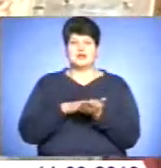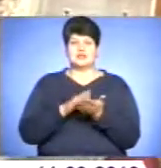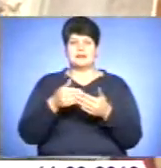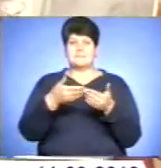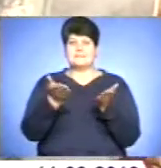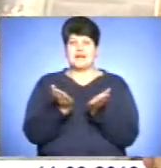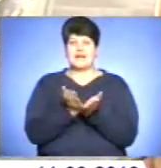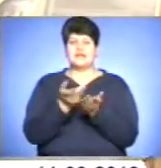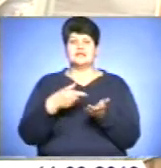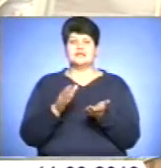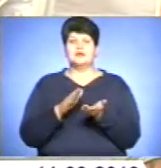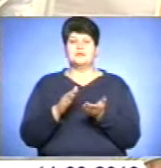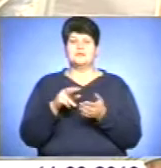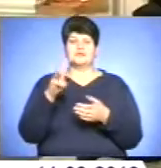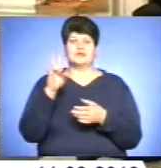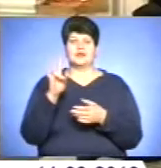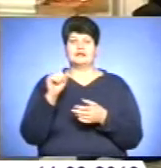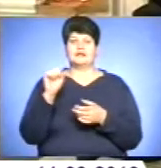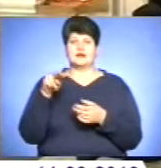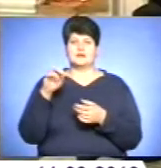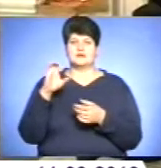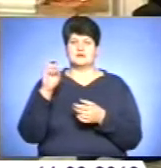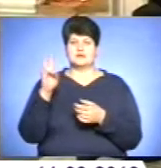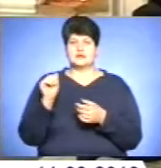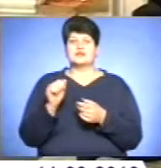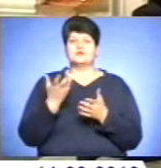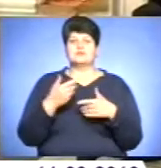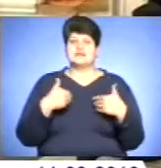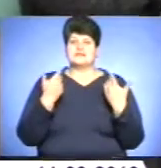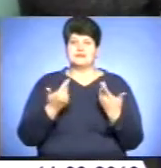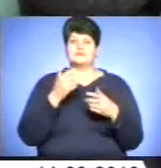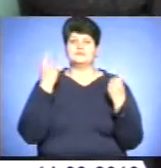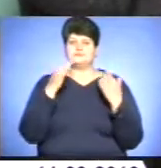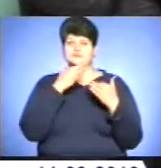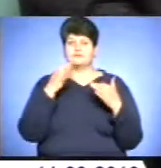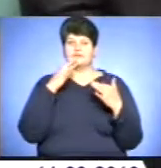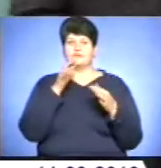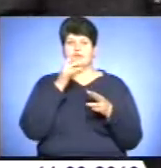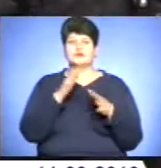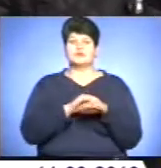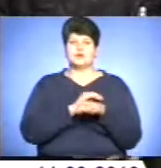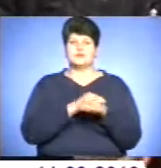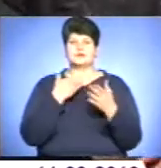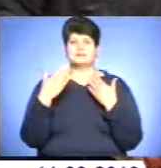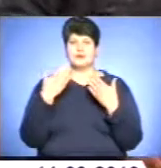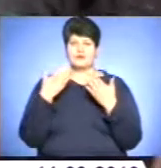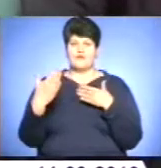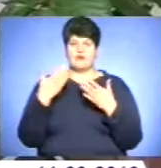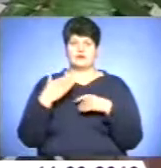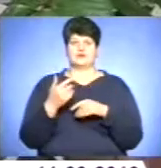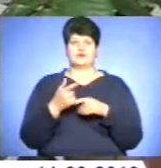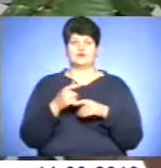збиралися з сім'ями, зустрічалися з друзями, щоб присвятити якомога більше часу доброму спілкуванню з дорогими для себе людьми.